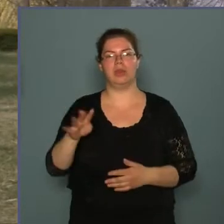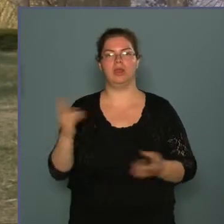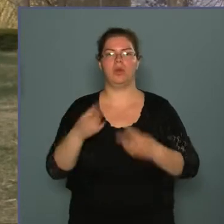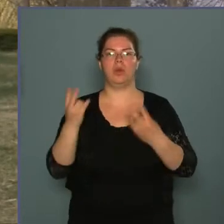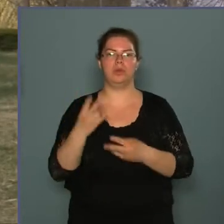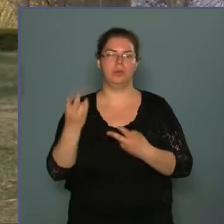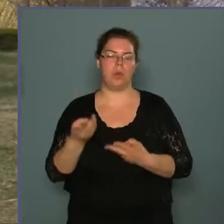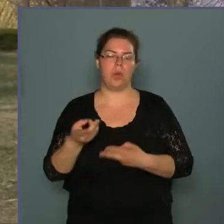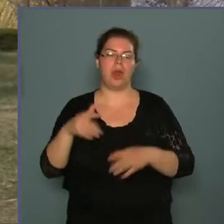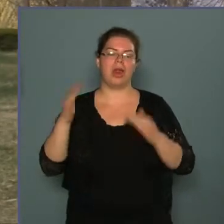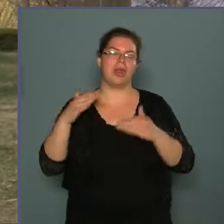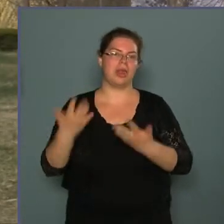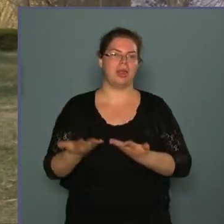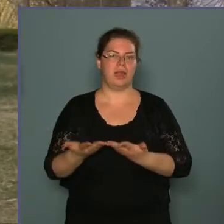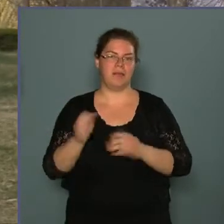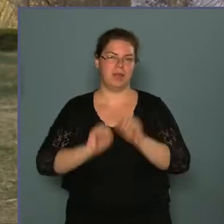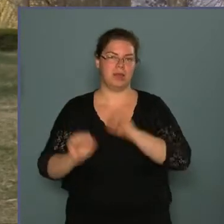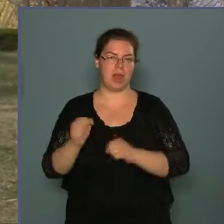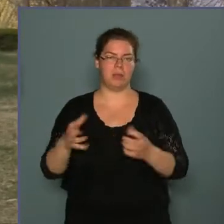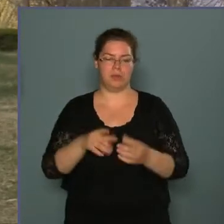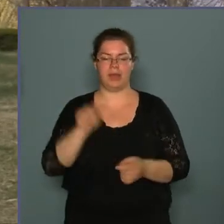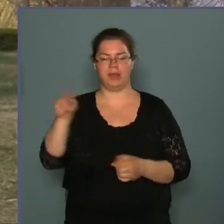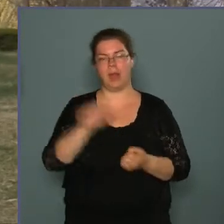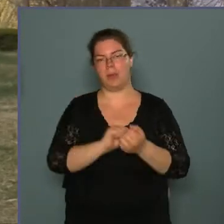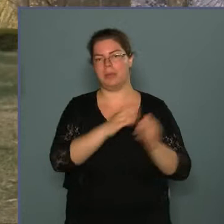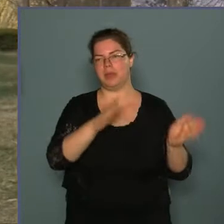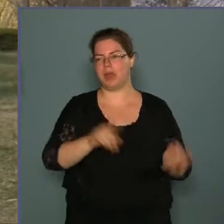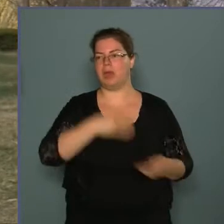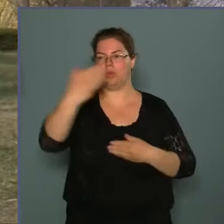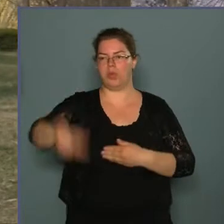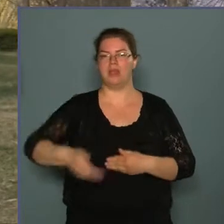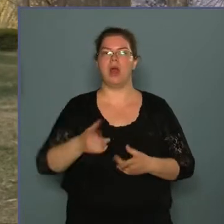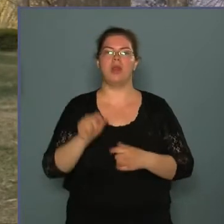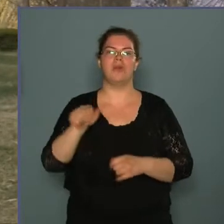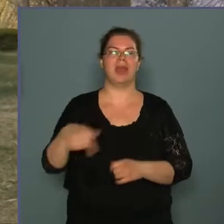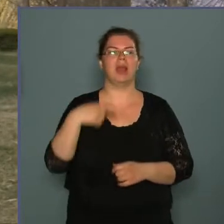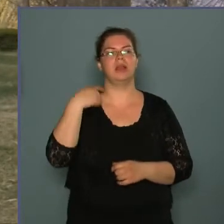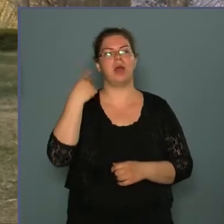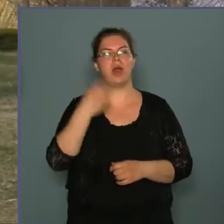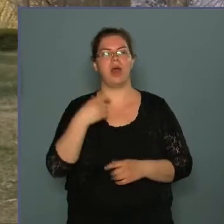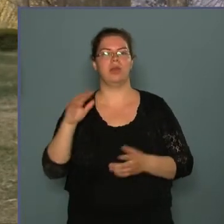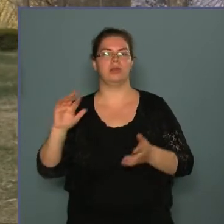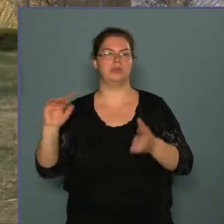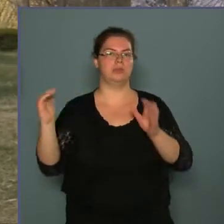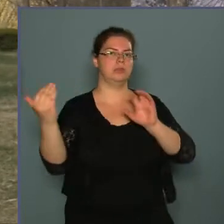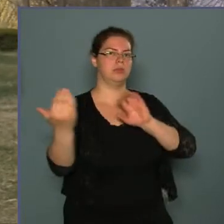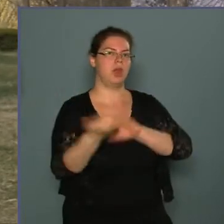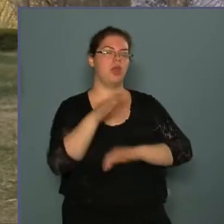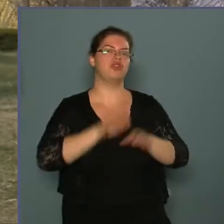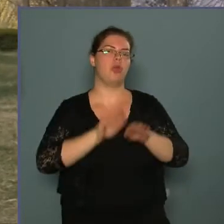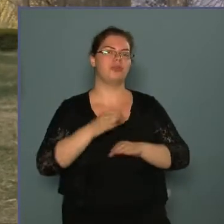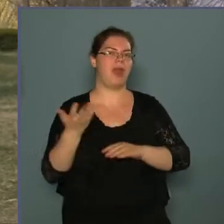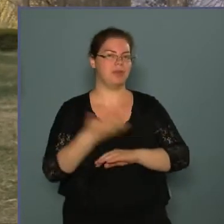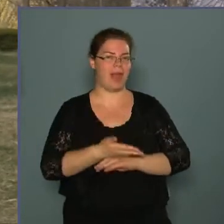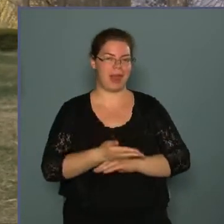löveg ide a papírgyár túloldalára. Ezeket a lövegeket arccal soroksár felé ásták